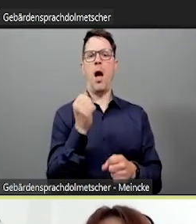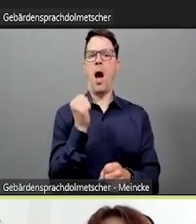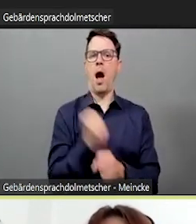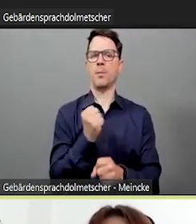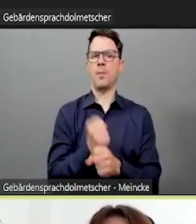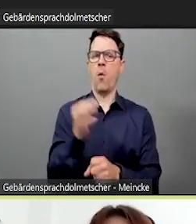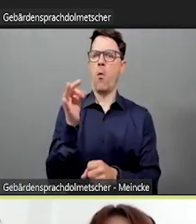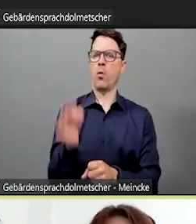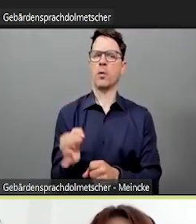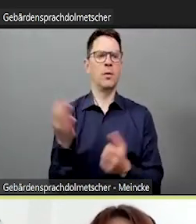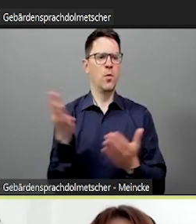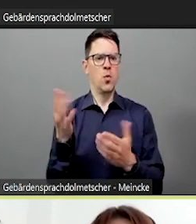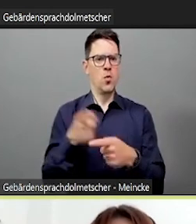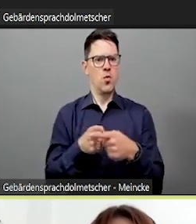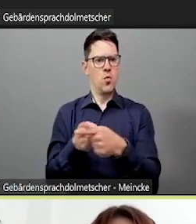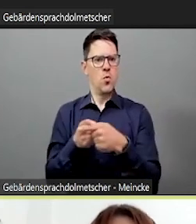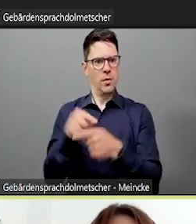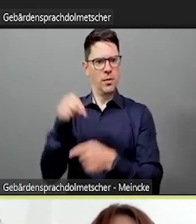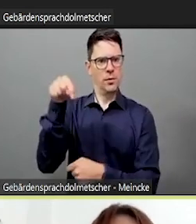schönes Tool.